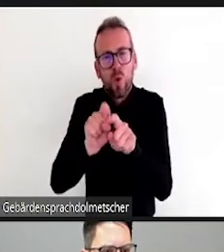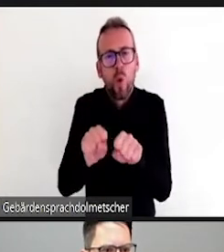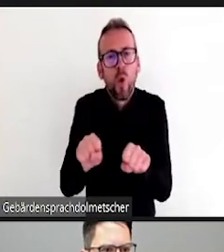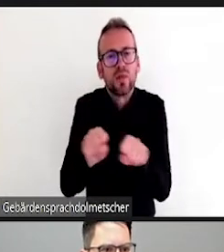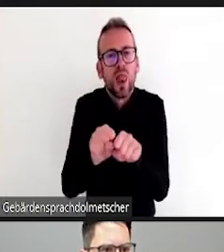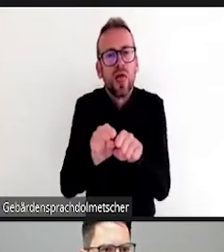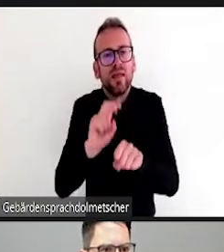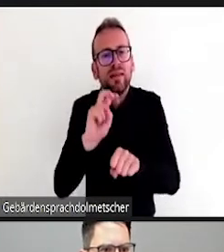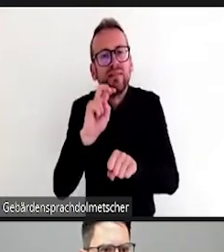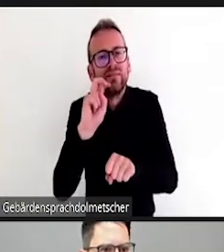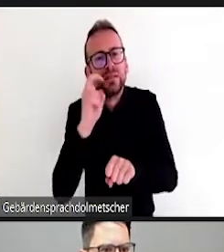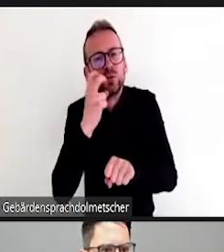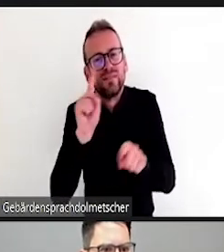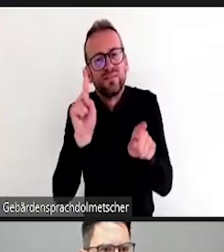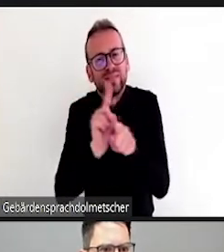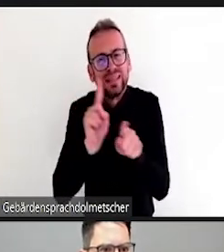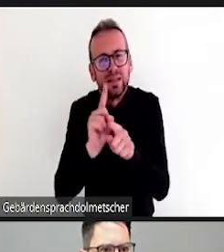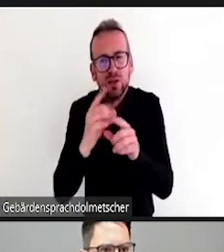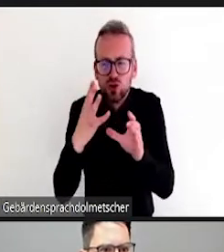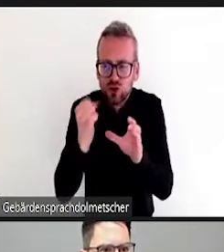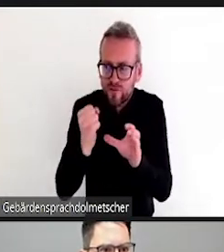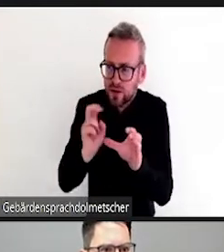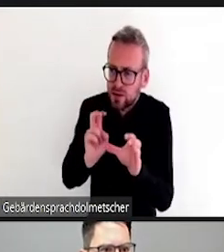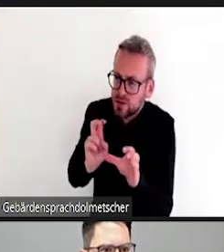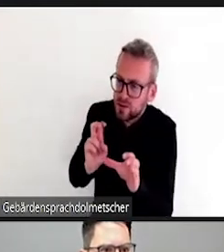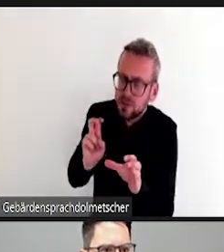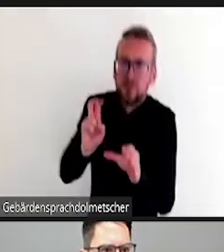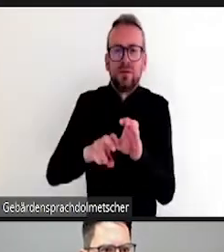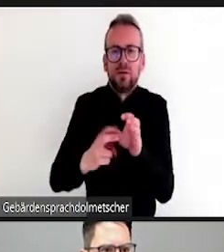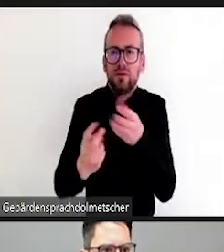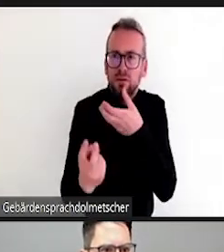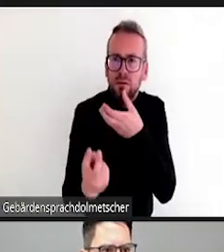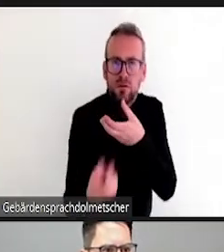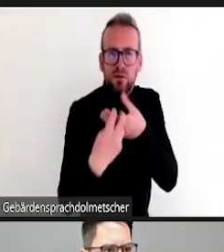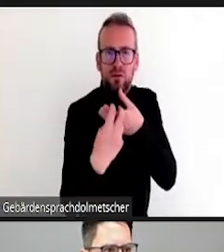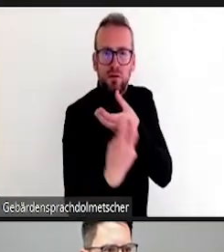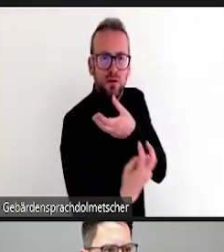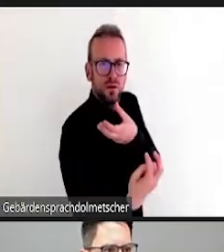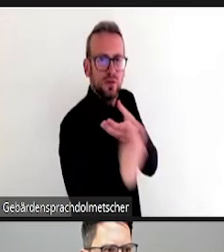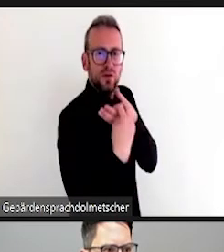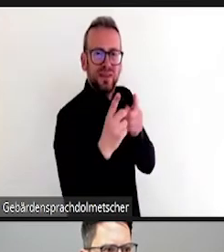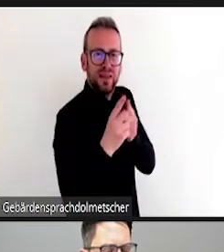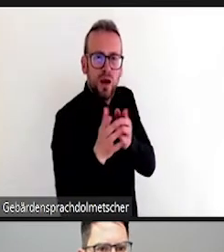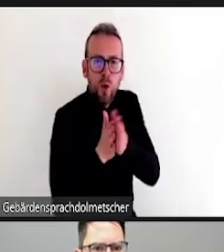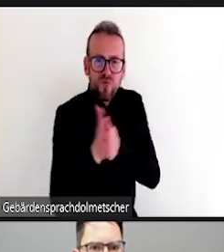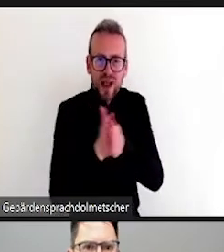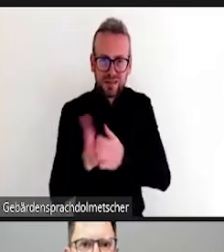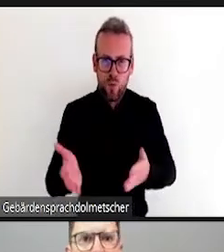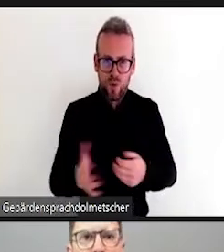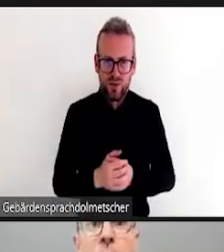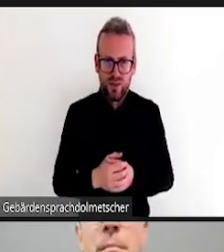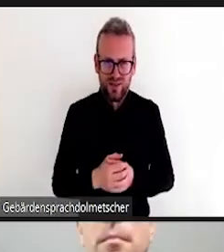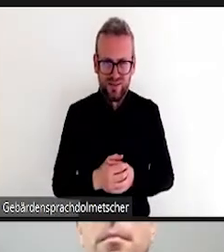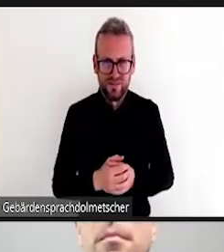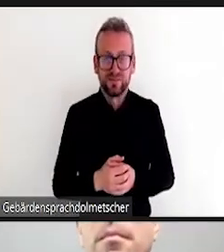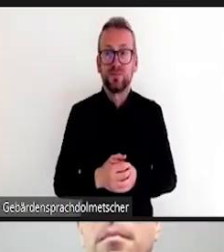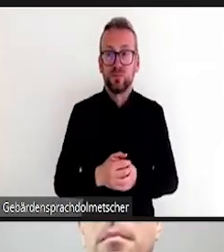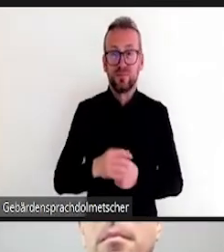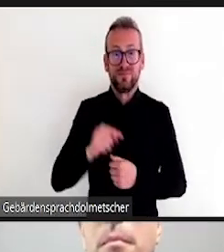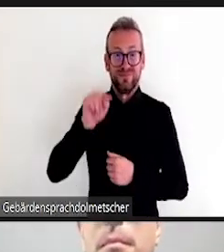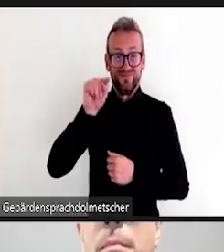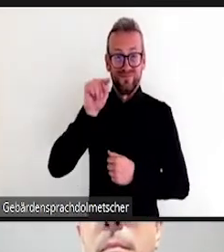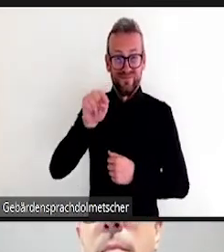es eben darum, dass eine wesentliche Fähigkeit zukünftig ist, dass wir auch im digitalen Raum zusammenarbeiten,